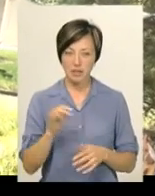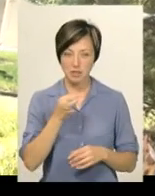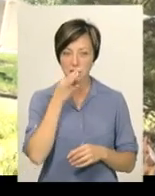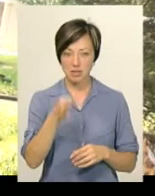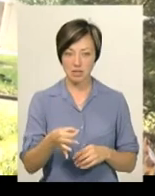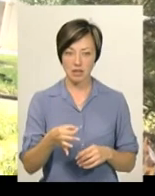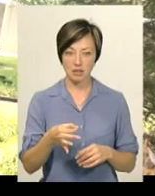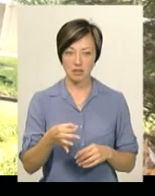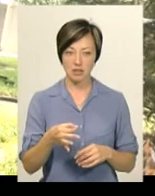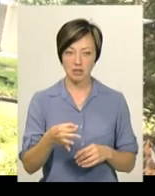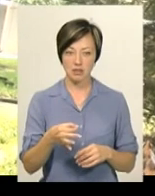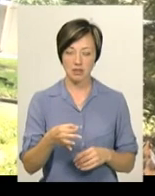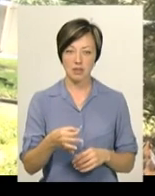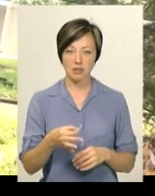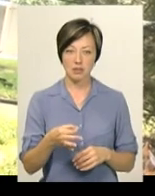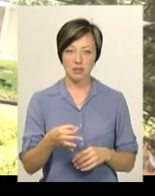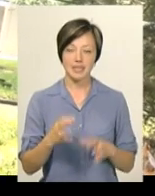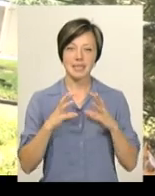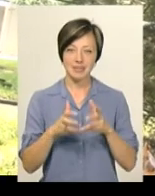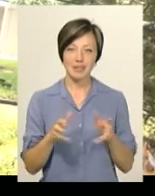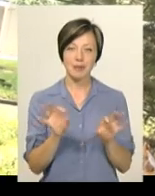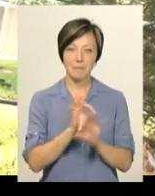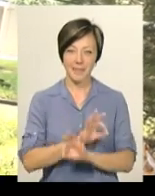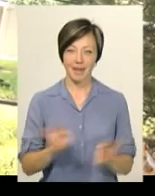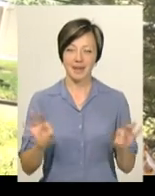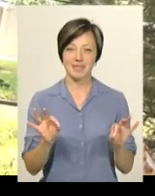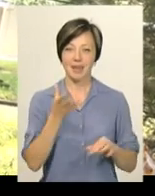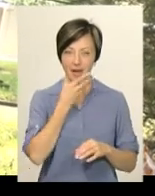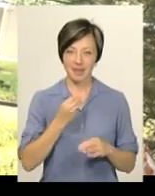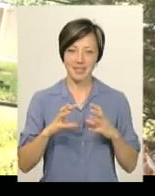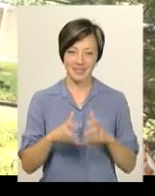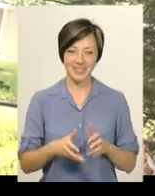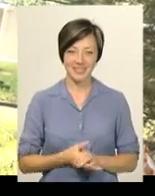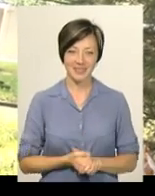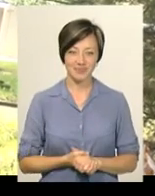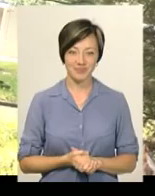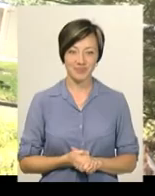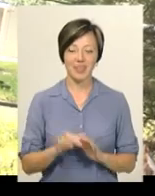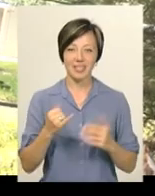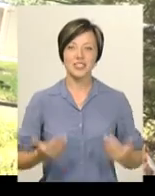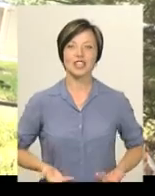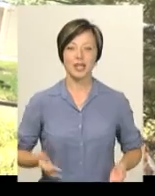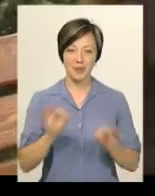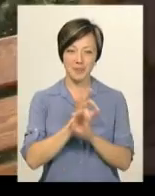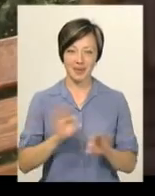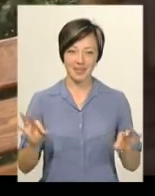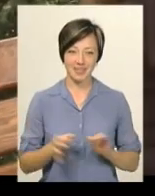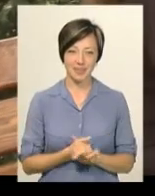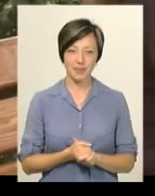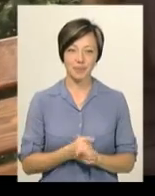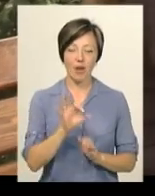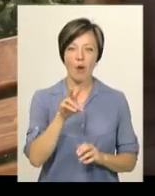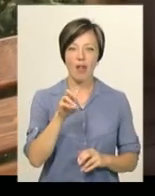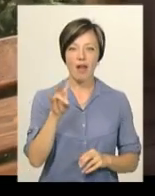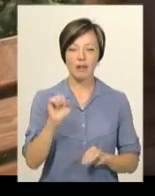сказала, світ прекрасний, гарний світ, і життя прекрасне. Олена Попок